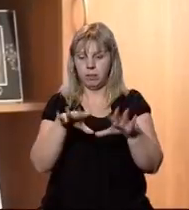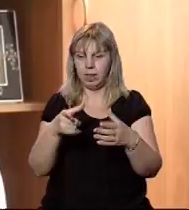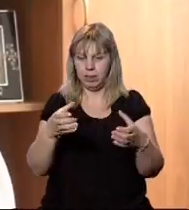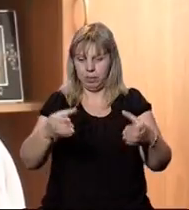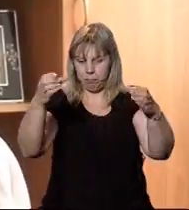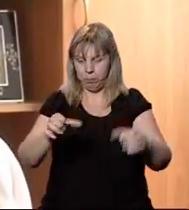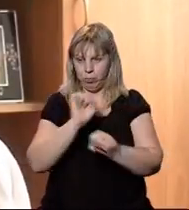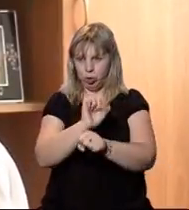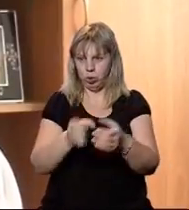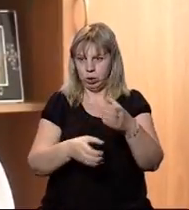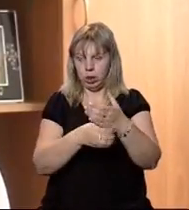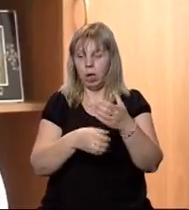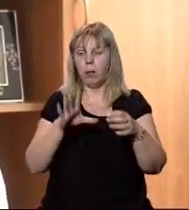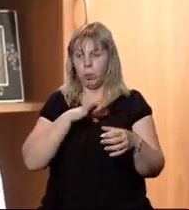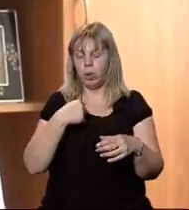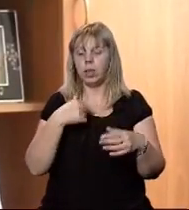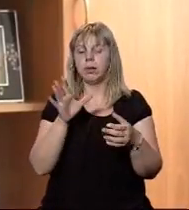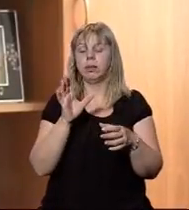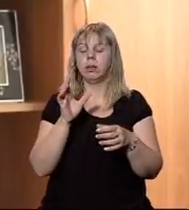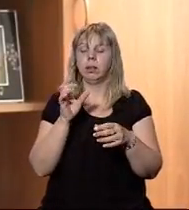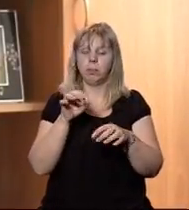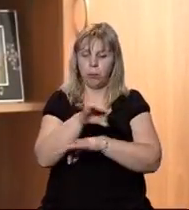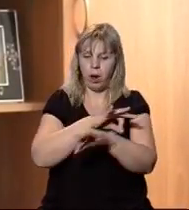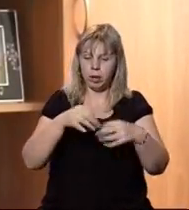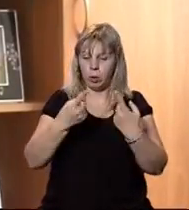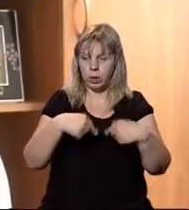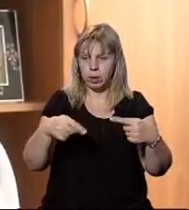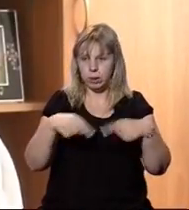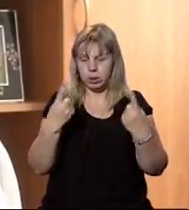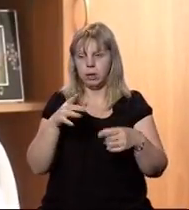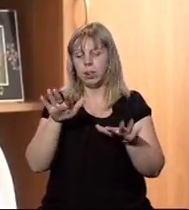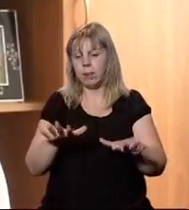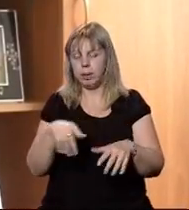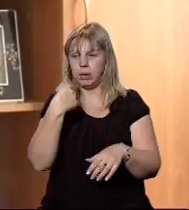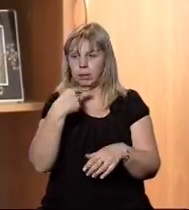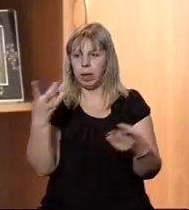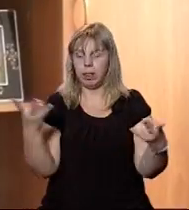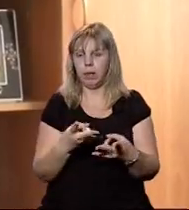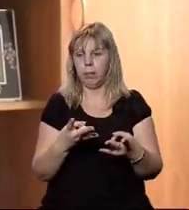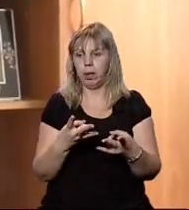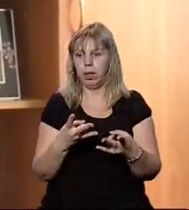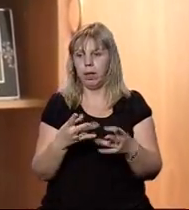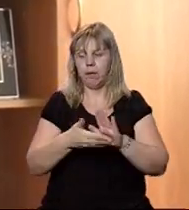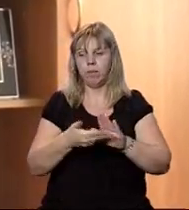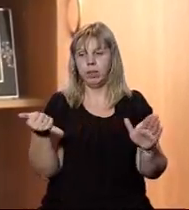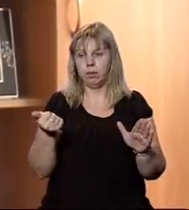балки. Були в нас представники проєктної організації на місці. Сказали, що треба